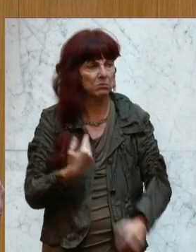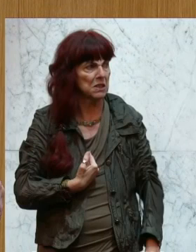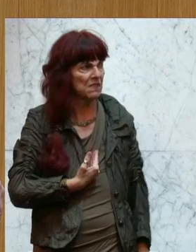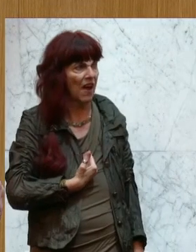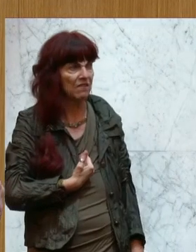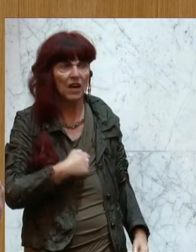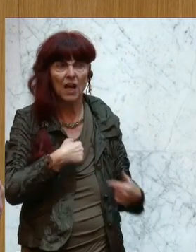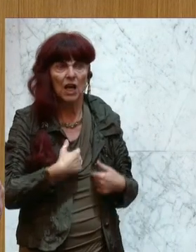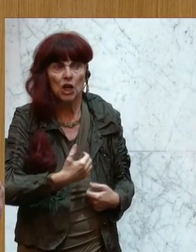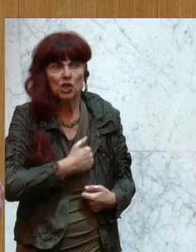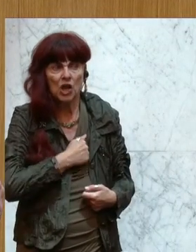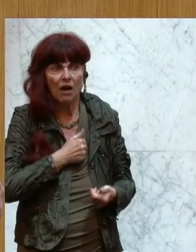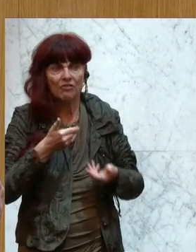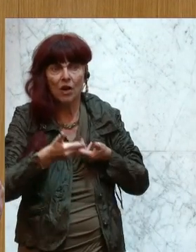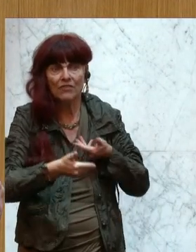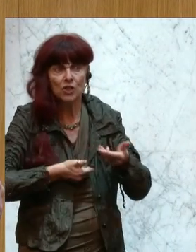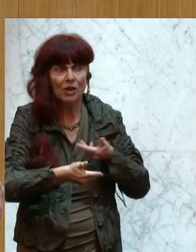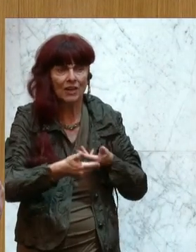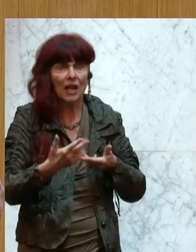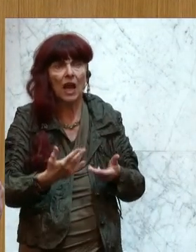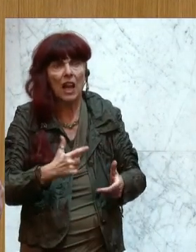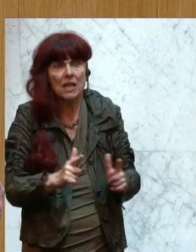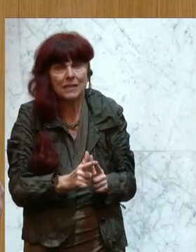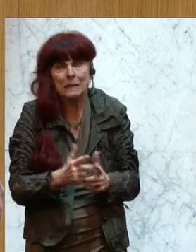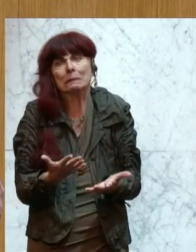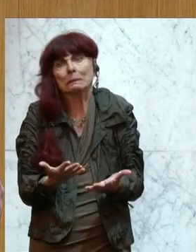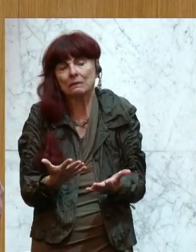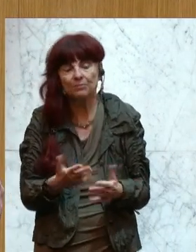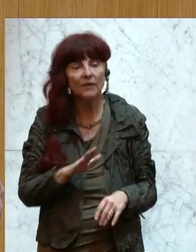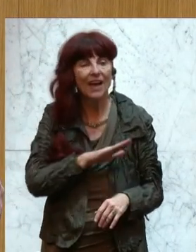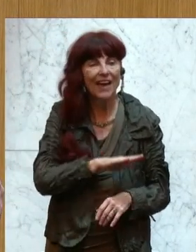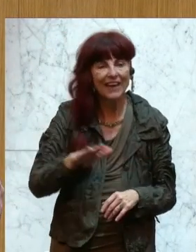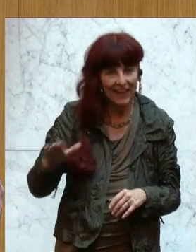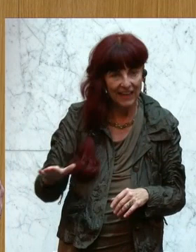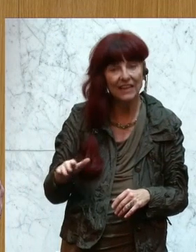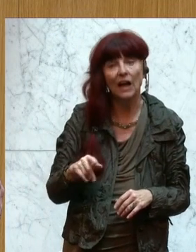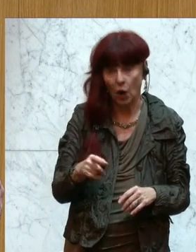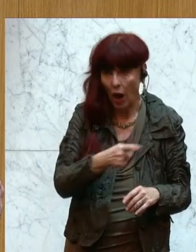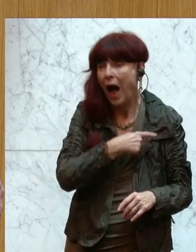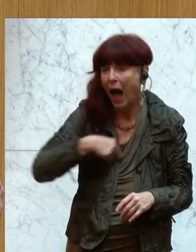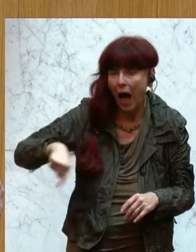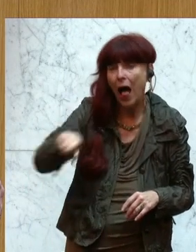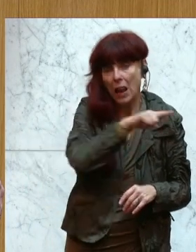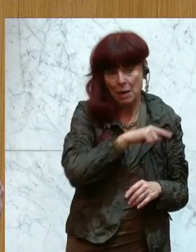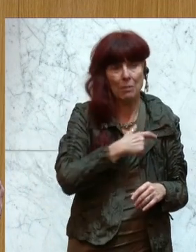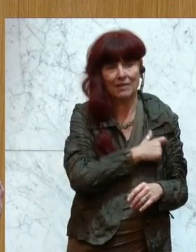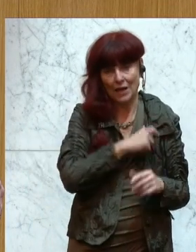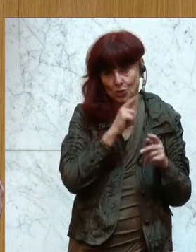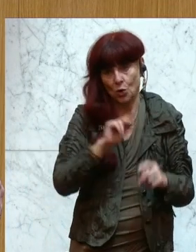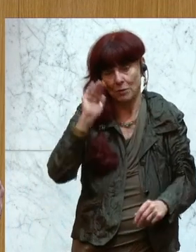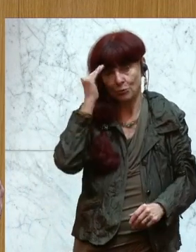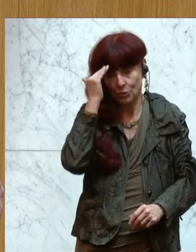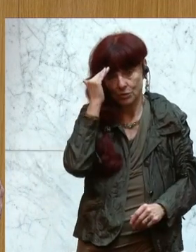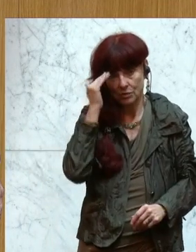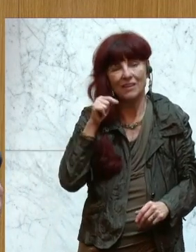wirtschaftlich ertragen können. Kinder sind, und da sollten wir uns überfraktionell einig sein, nicht nur eine